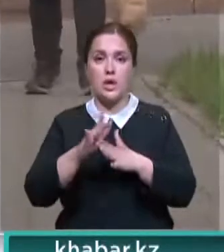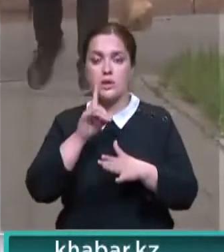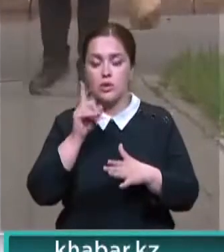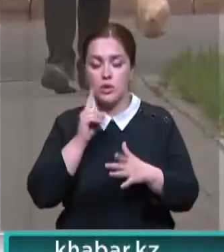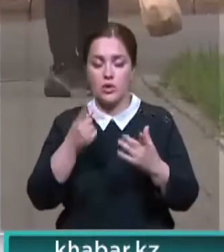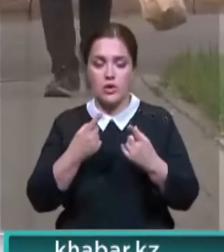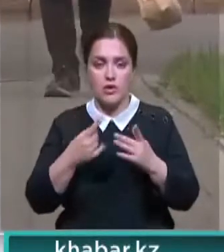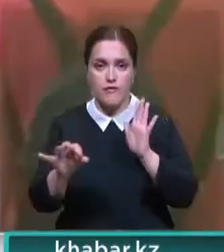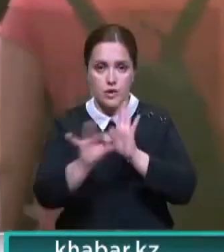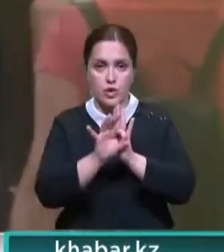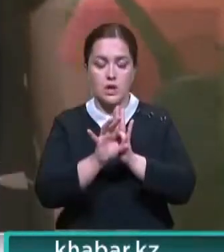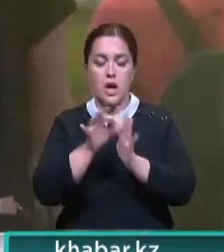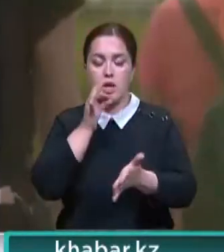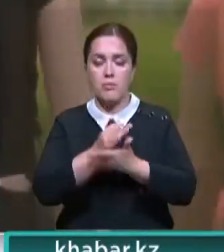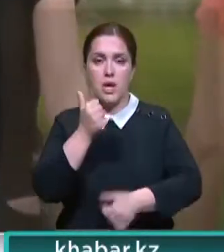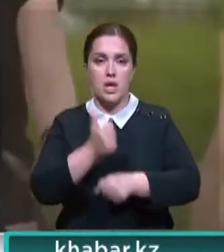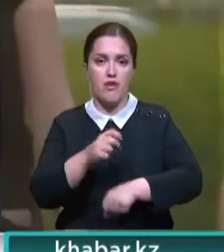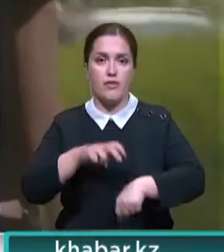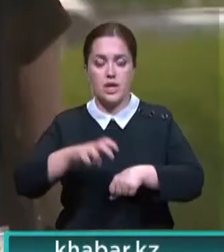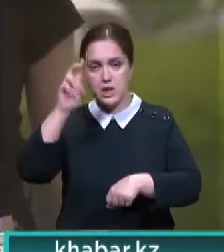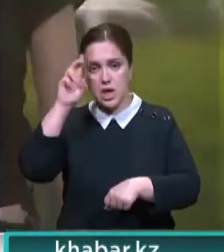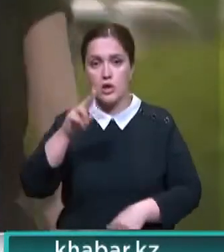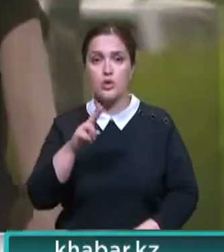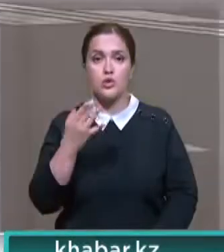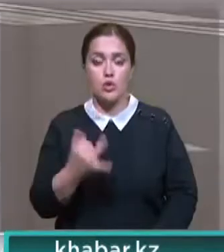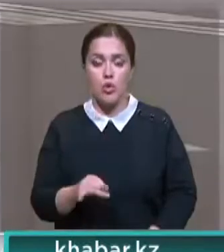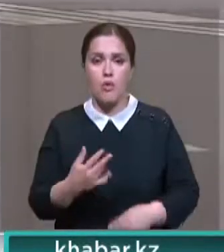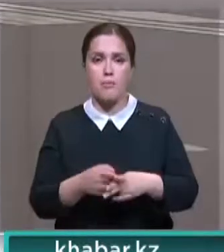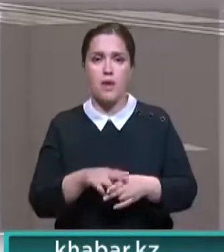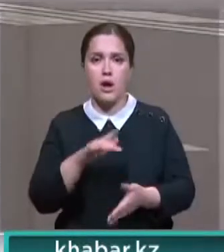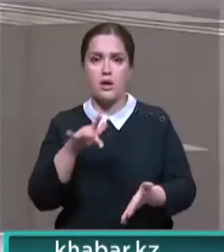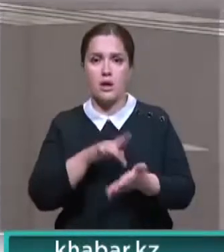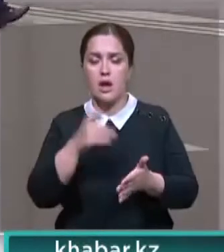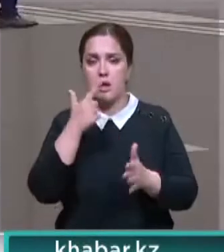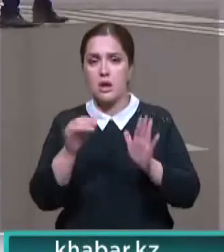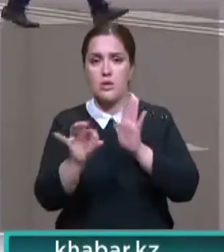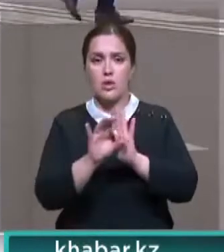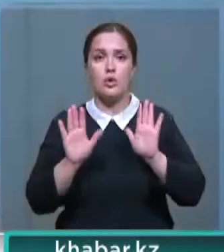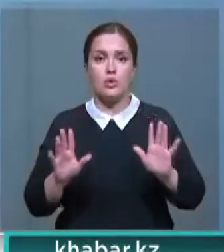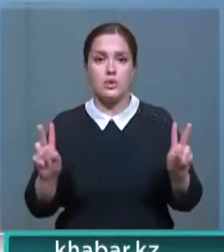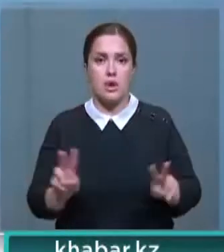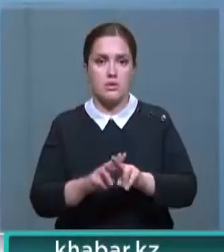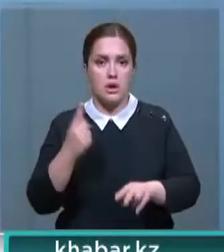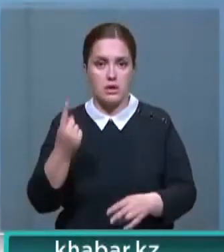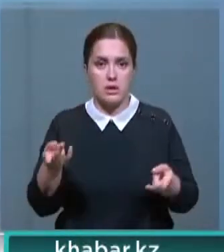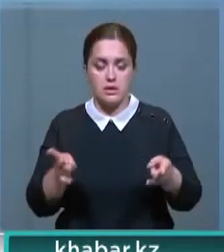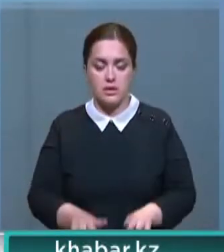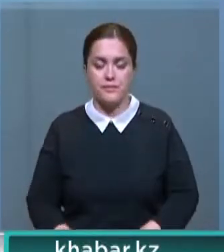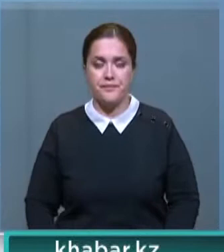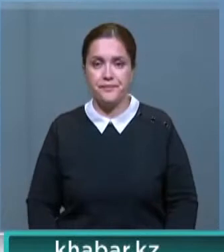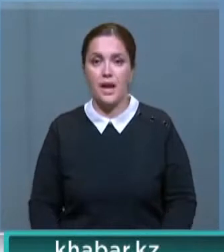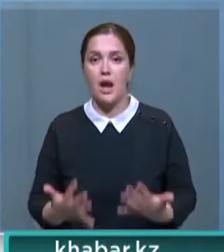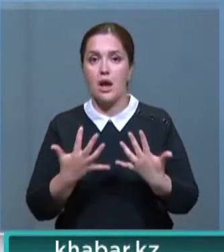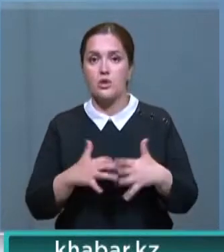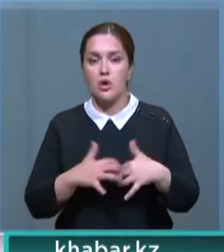зоне, отметил главный врач страны Алексей Цой. В разрезе регионов красным горит только столица. Число выявленных случаев